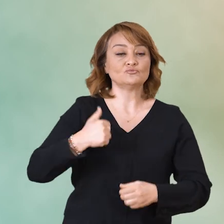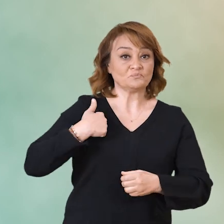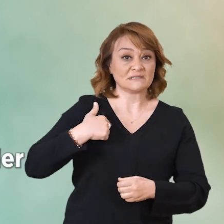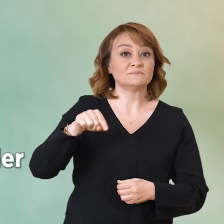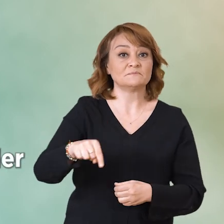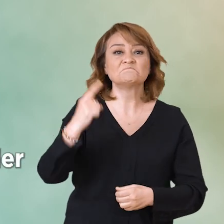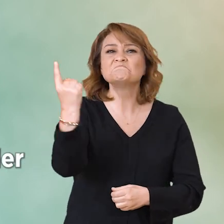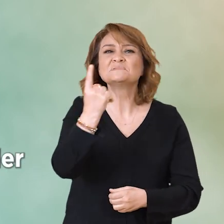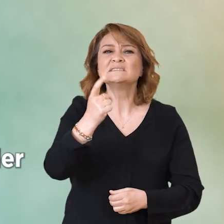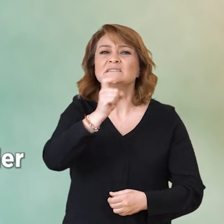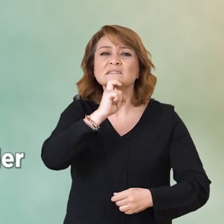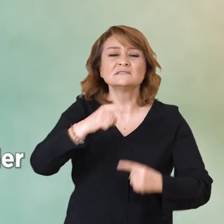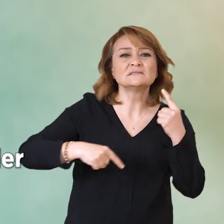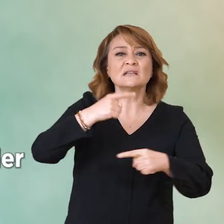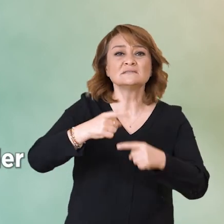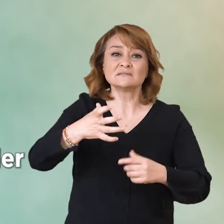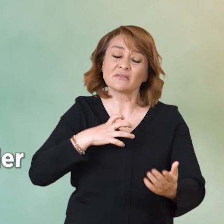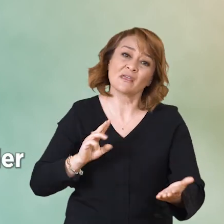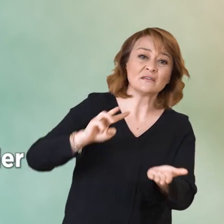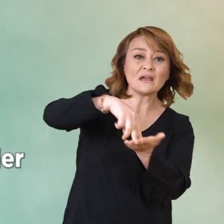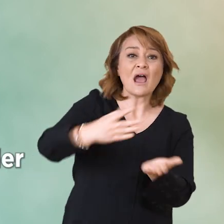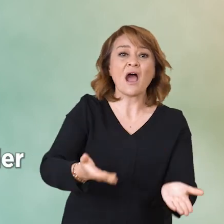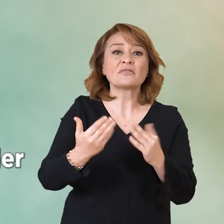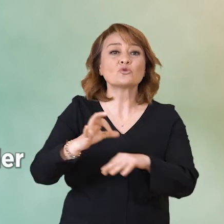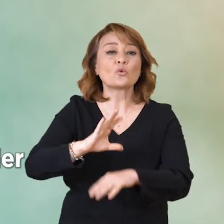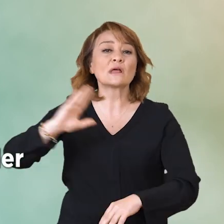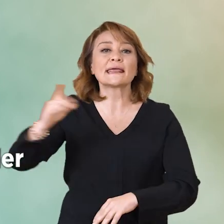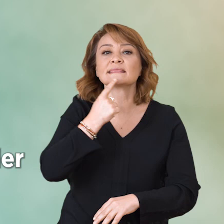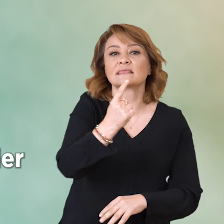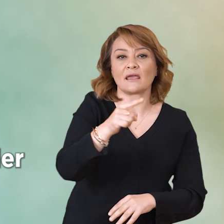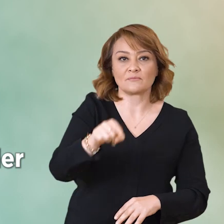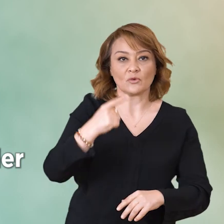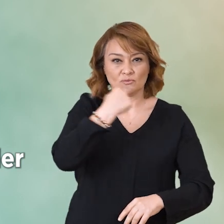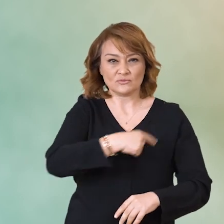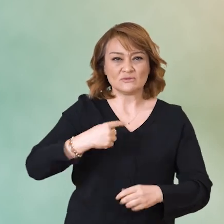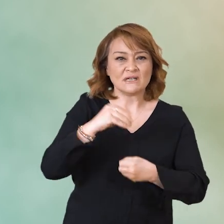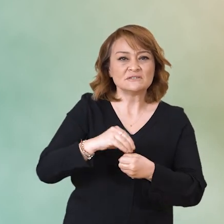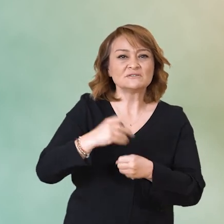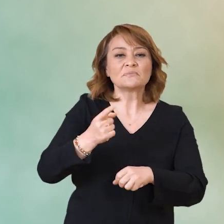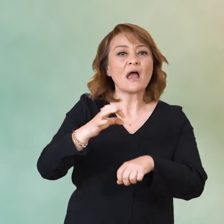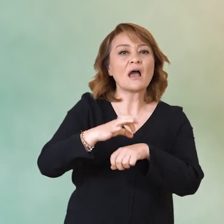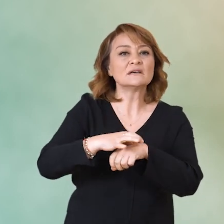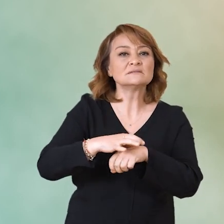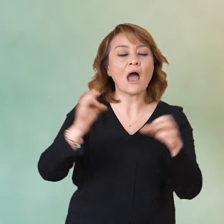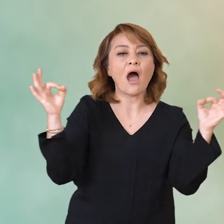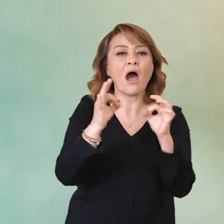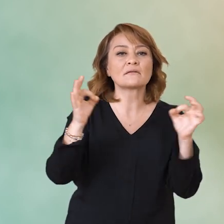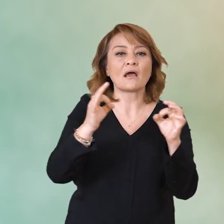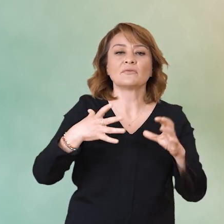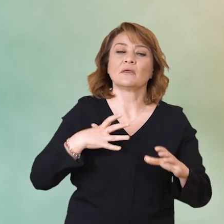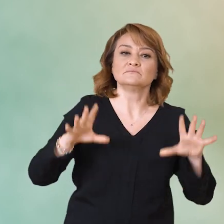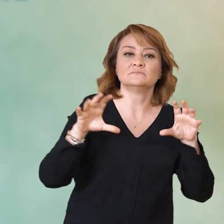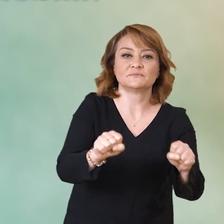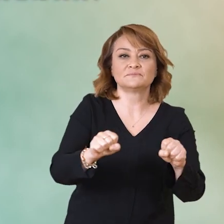kurtarır. Vücudumuzun bize, ''Hey ters giden bir şeyler var, hadi kalk önlem al.'' demesidir. Semptomlar sayesinde pek çok